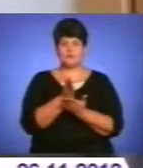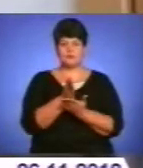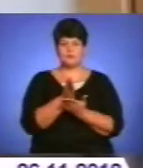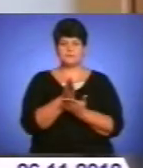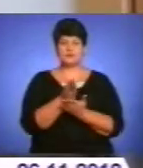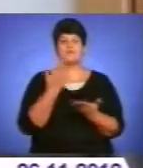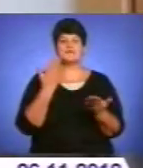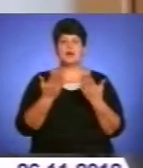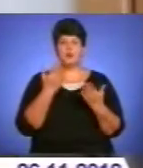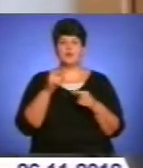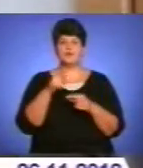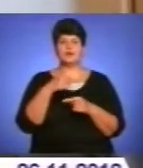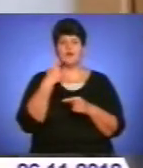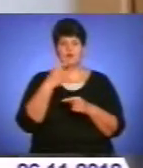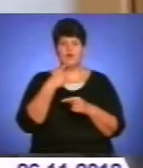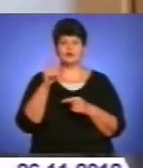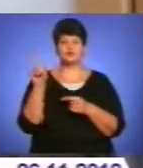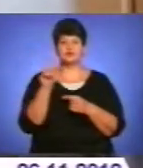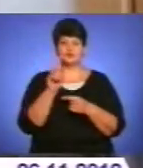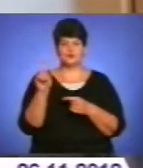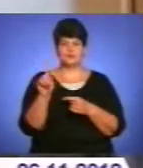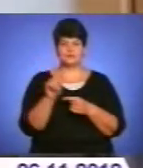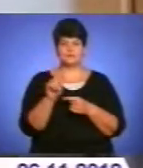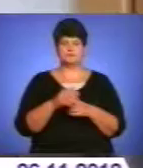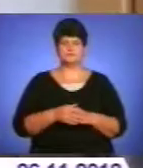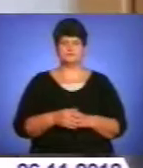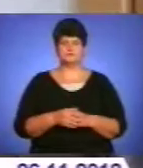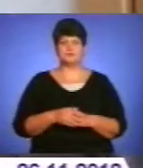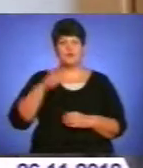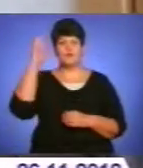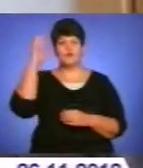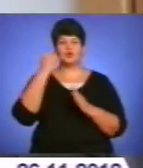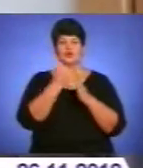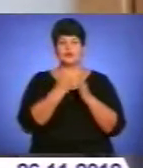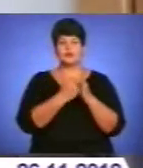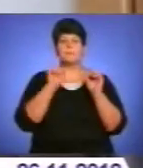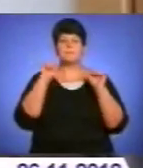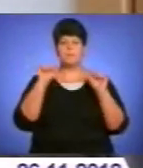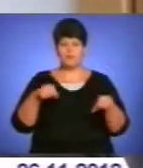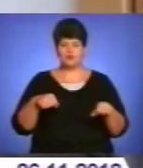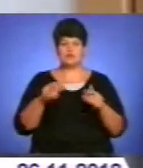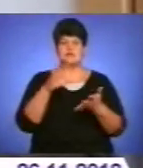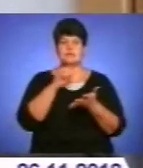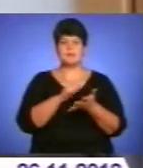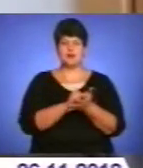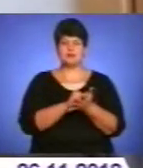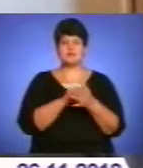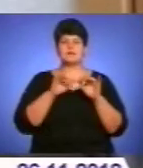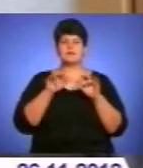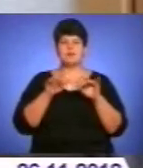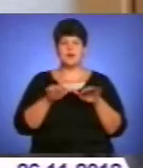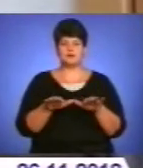якому вони зазначають, що водоканали, в принципі, можуть займатися діяльністю